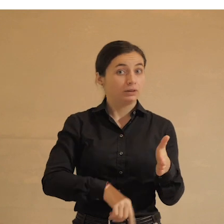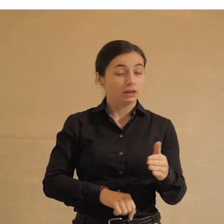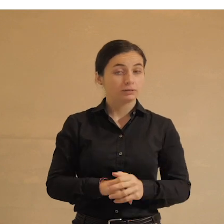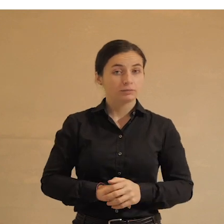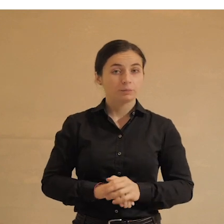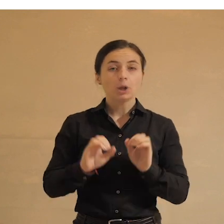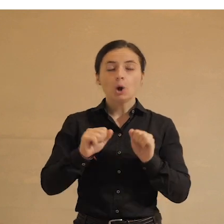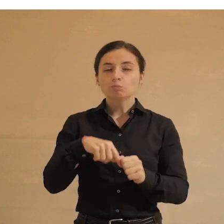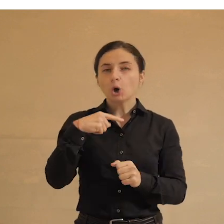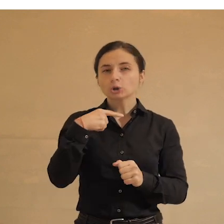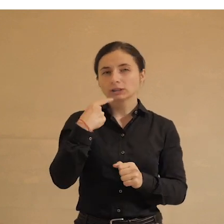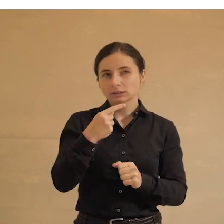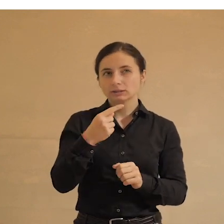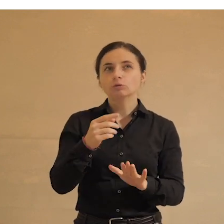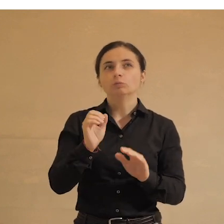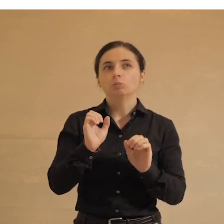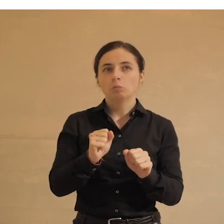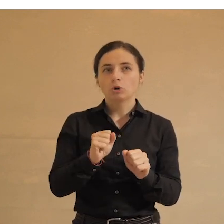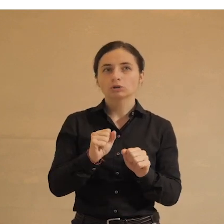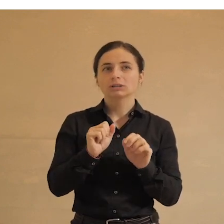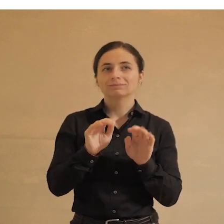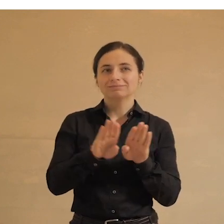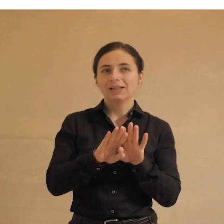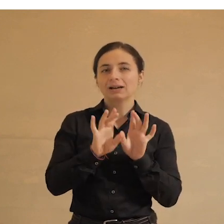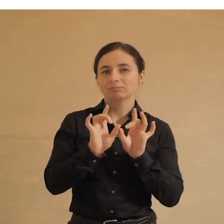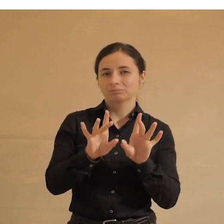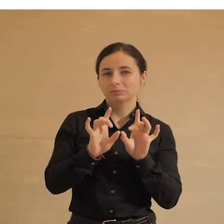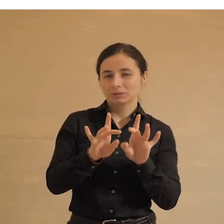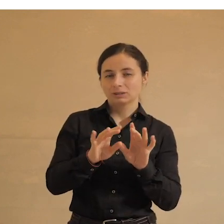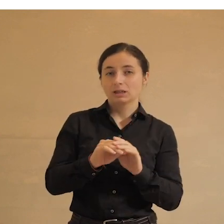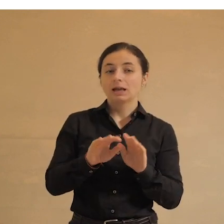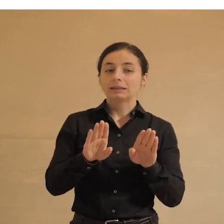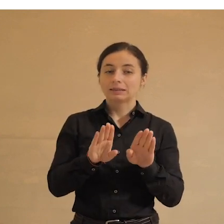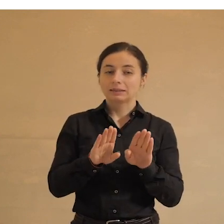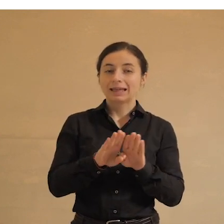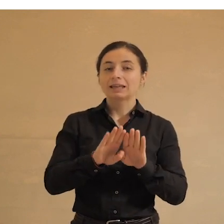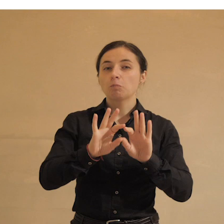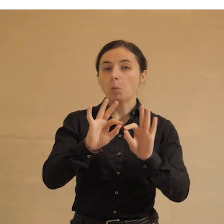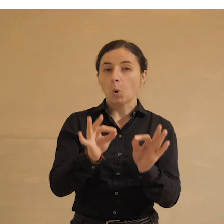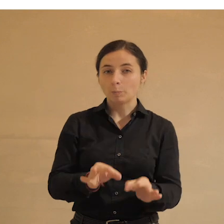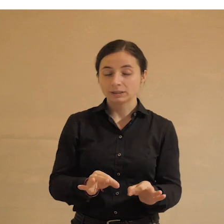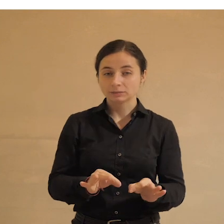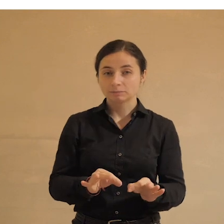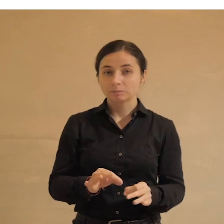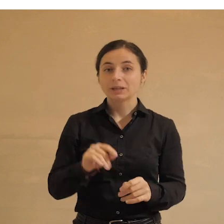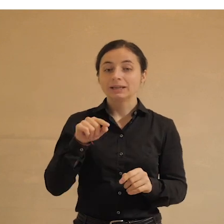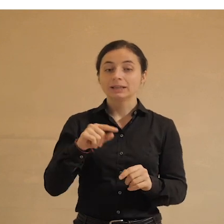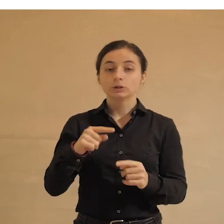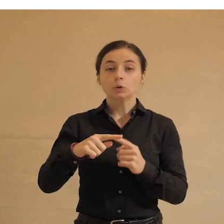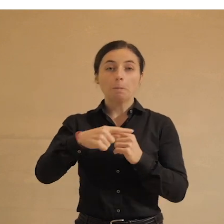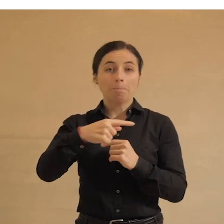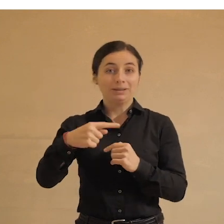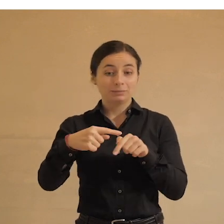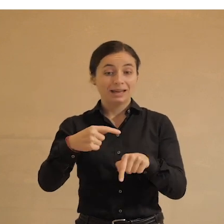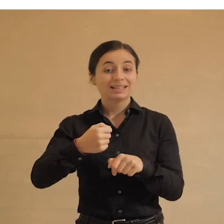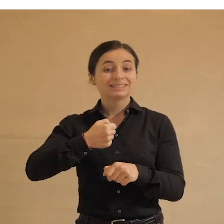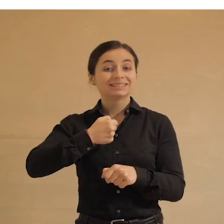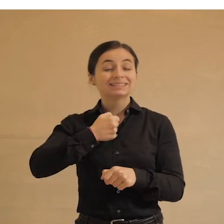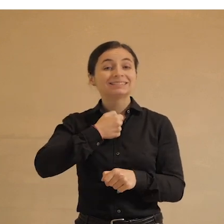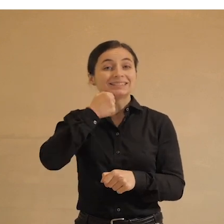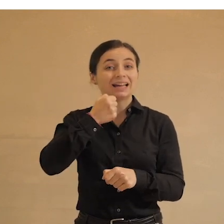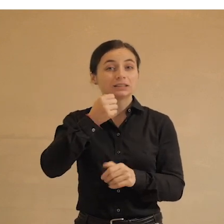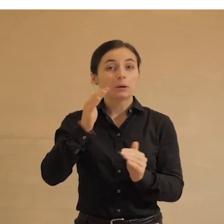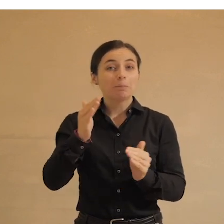Можно сказать, то есть точнее можно интерпретировать эти данные следующим образом. Техно-пессимисты старше, менее